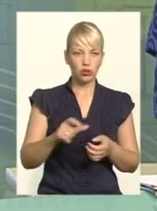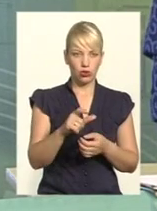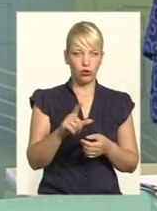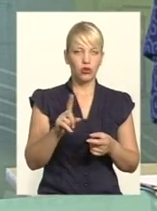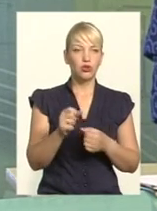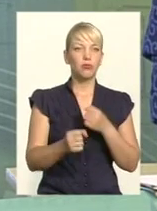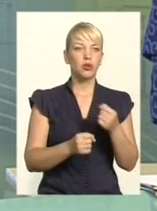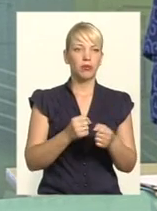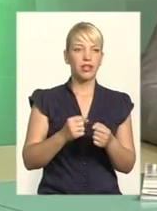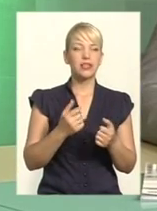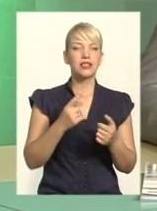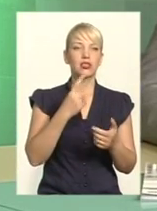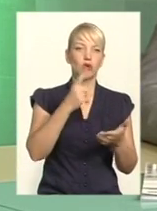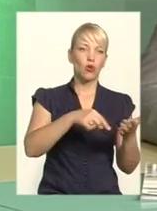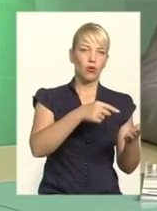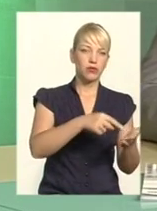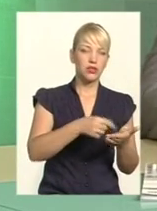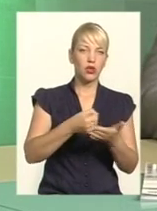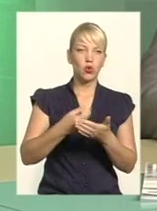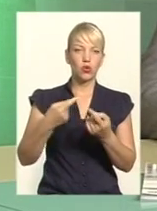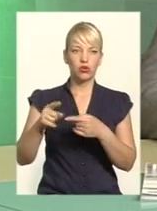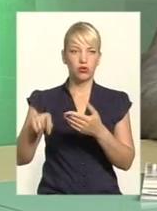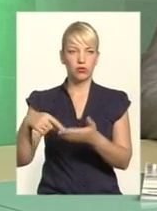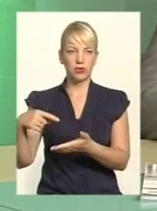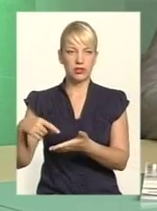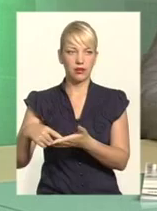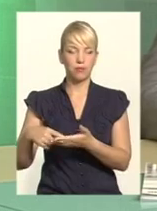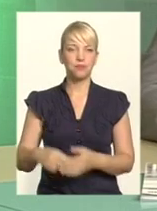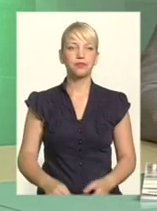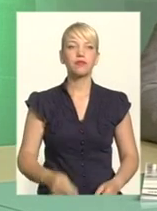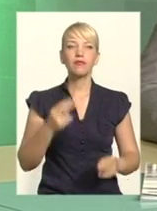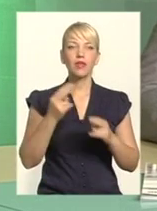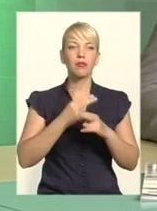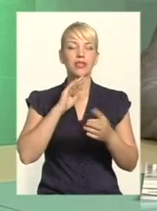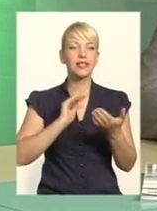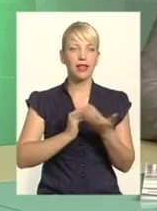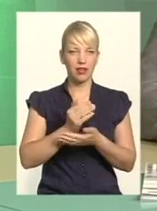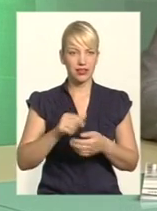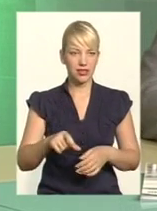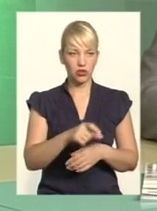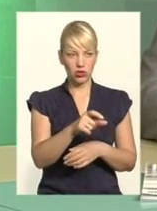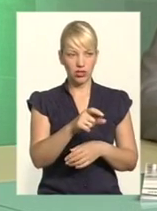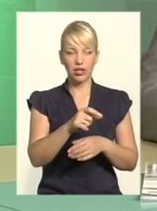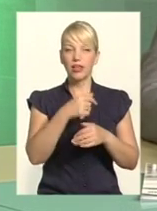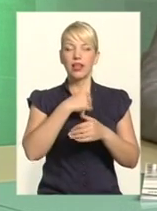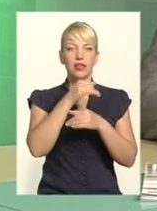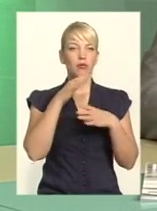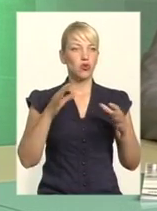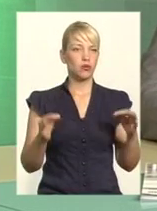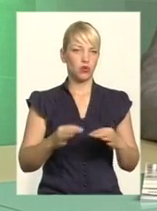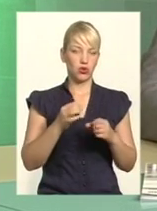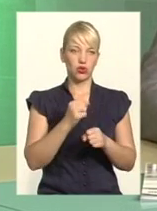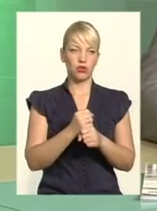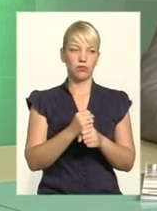'єднаної громади. Без якісних доріг взагалі нічого не можна зробити. В тому числі, і не буде якісною, як ви сказали,